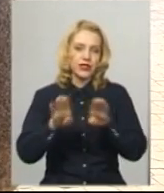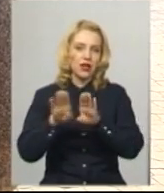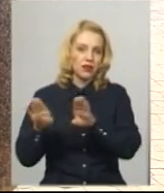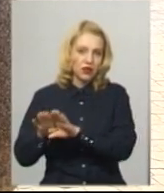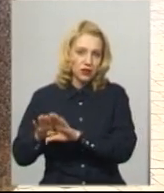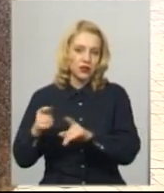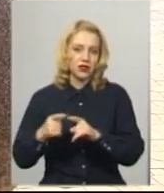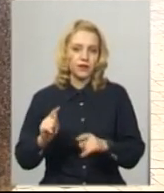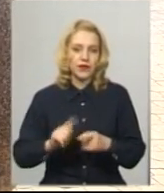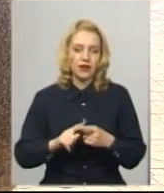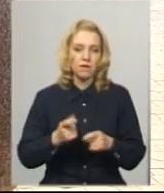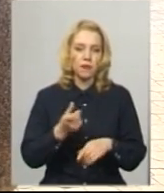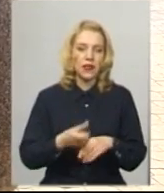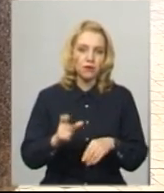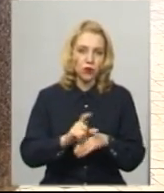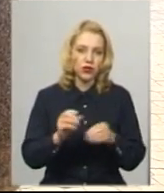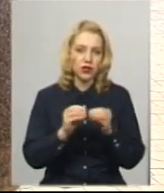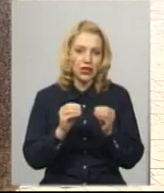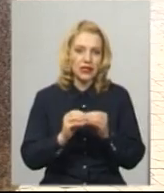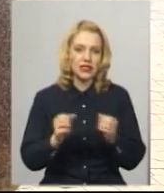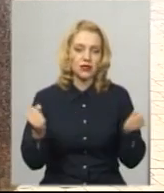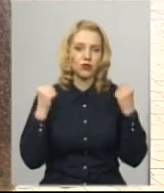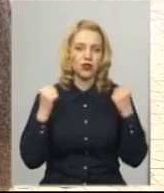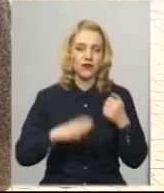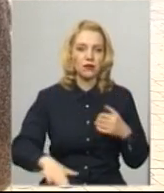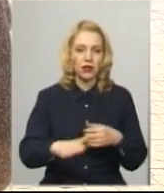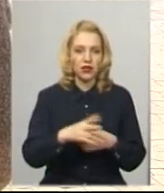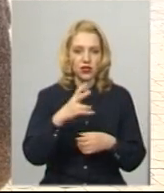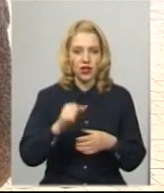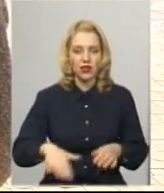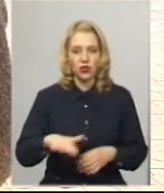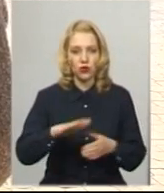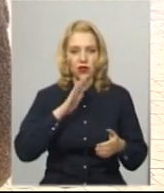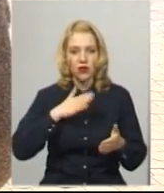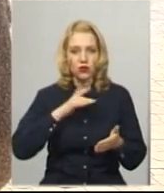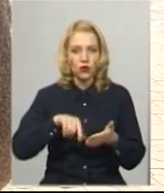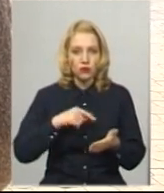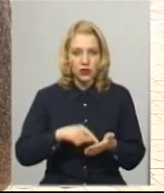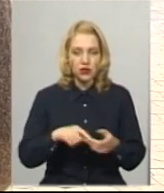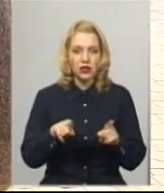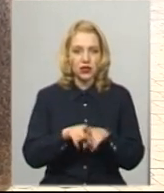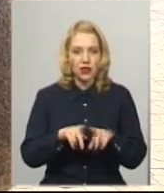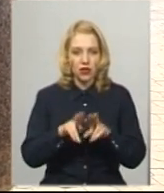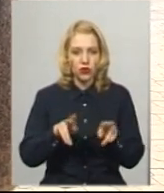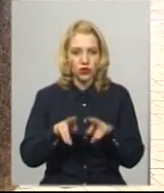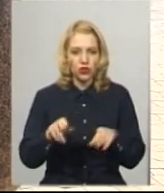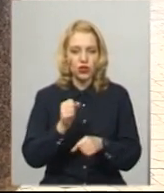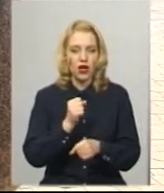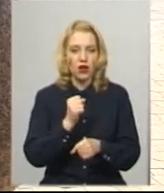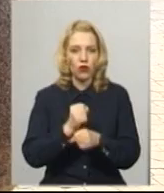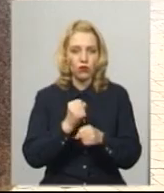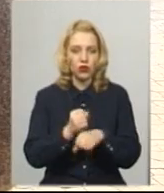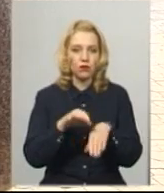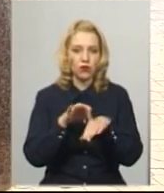Це понад 10 спортивних майданчиків на території міста. Також аналогічна робота проводитиметься